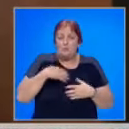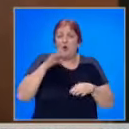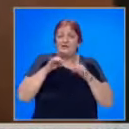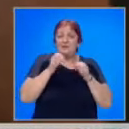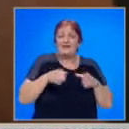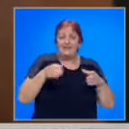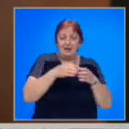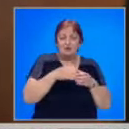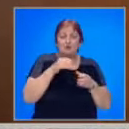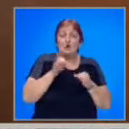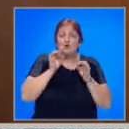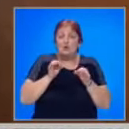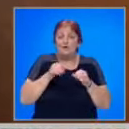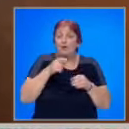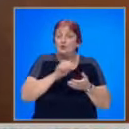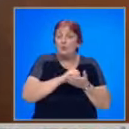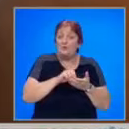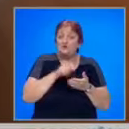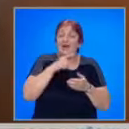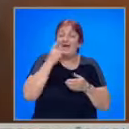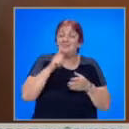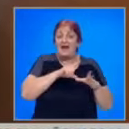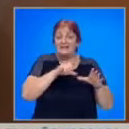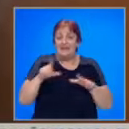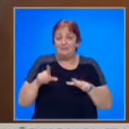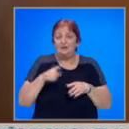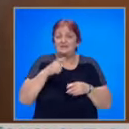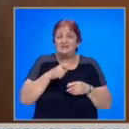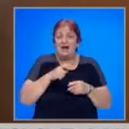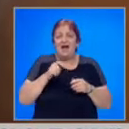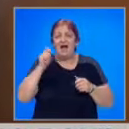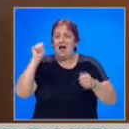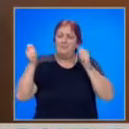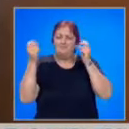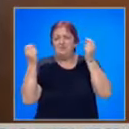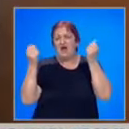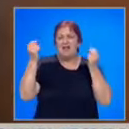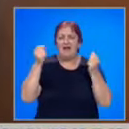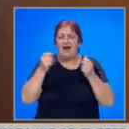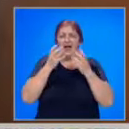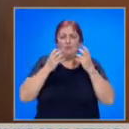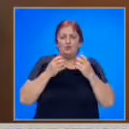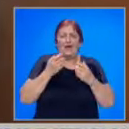избирателен район, срещу конкретен човек и това, което пишеше цяла седмица за чалгари и мути и така нататък.